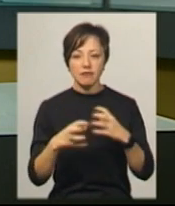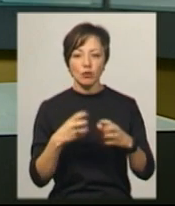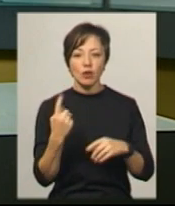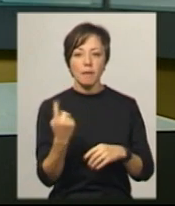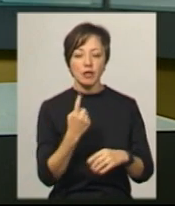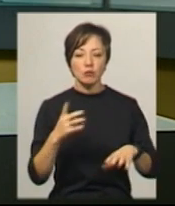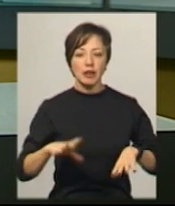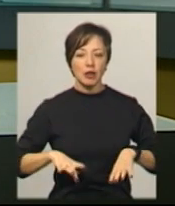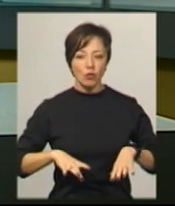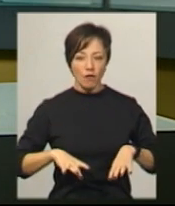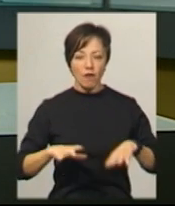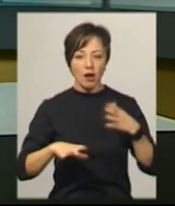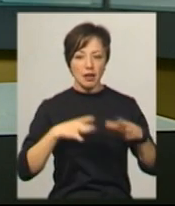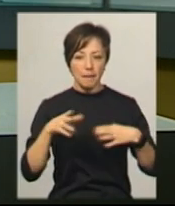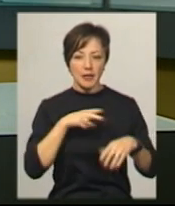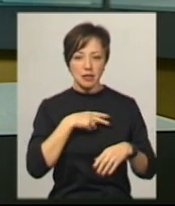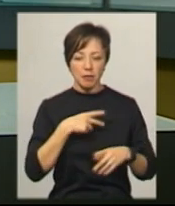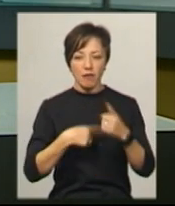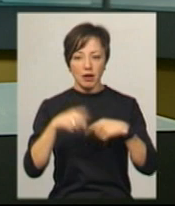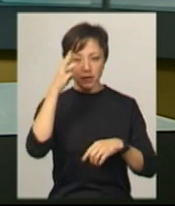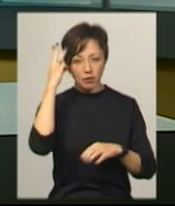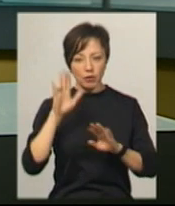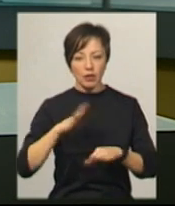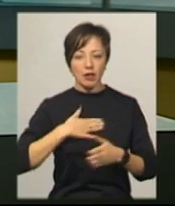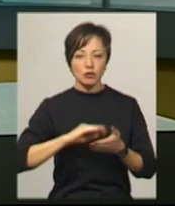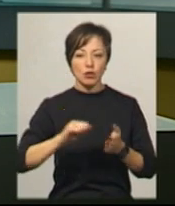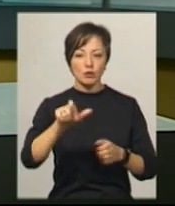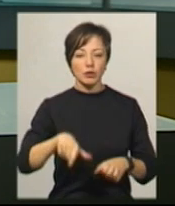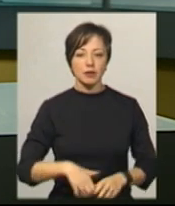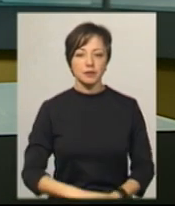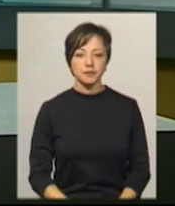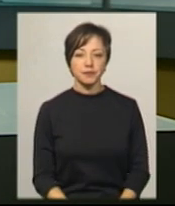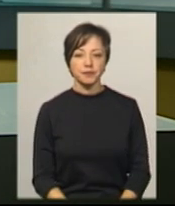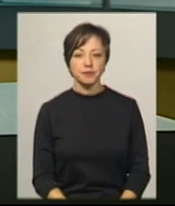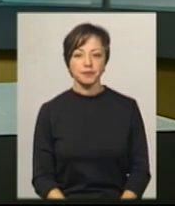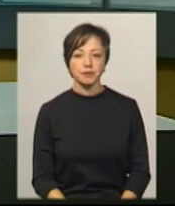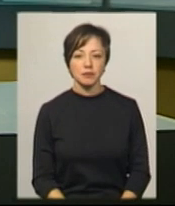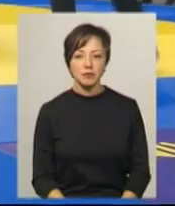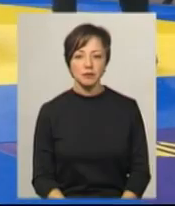першому тренуванні призерів після повернення до Хмельницького побував наш кореспондент Андрій Гумений.